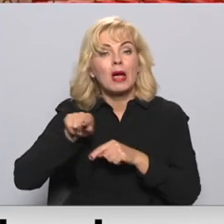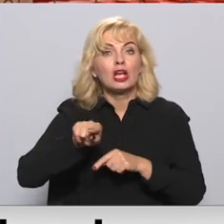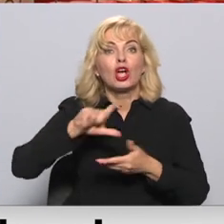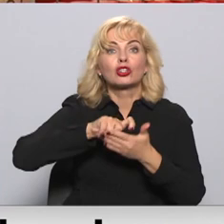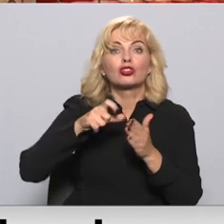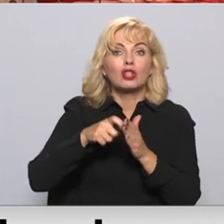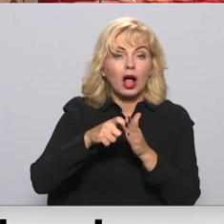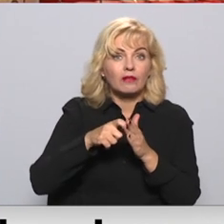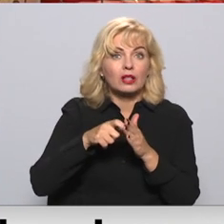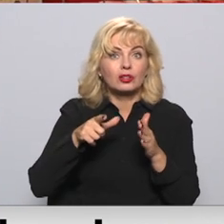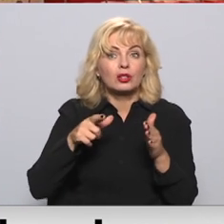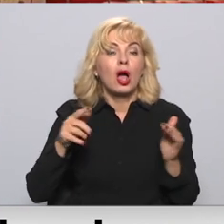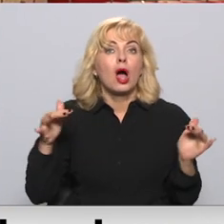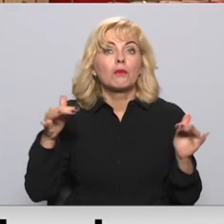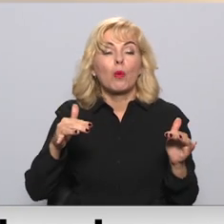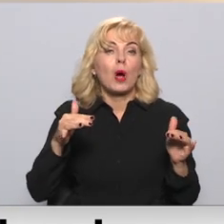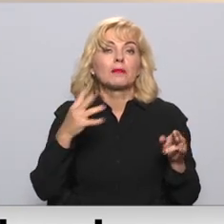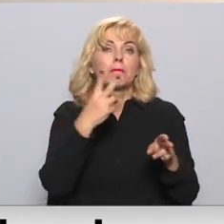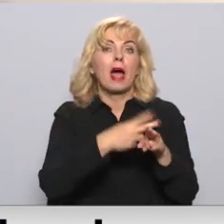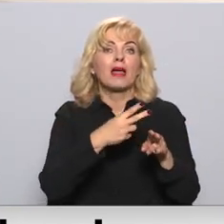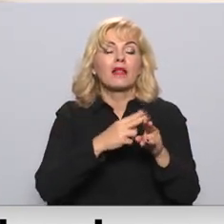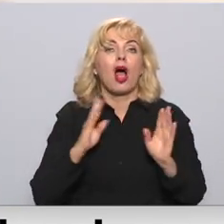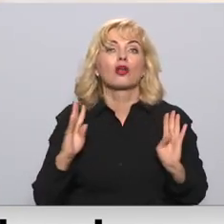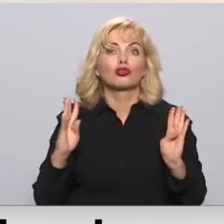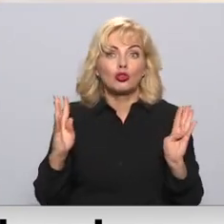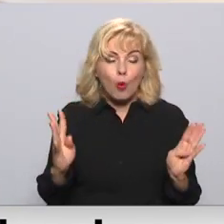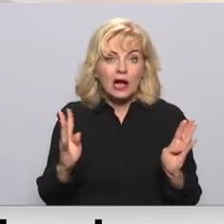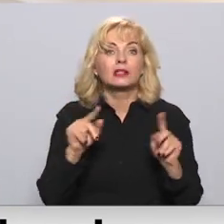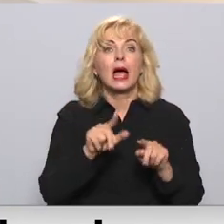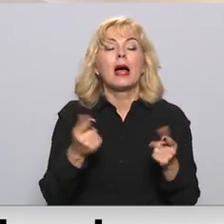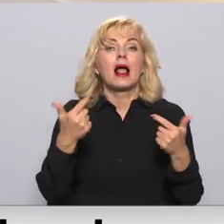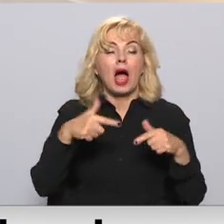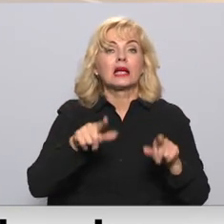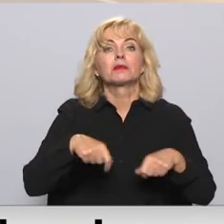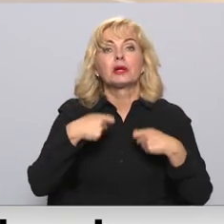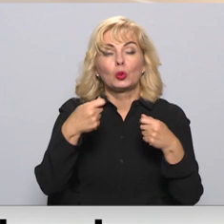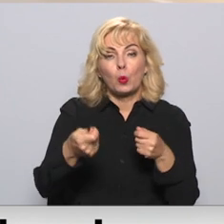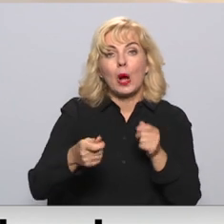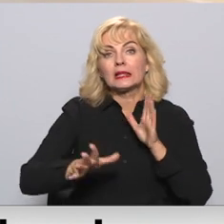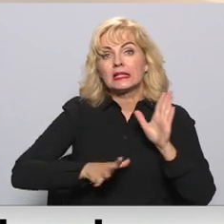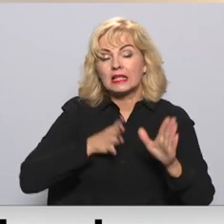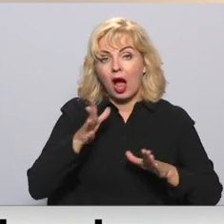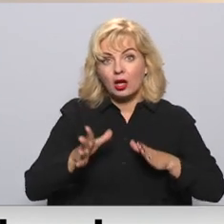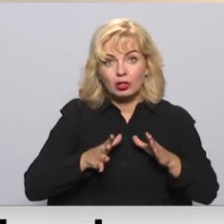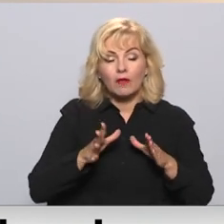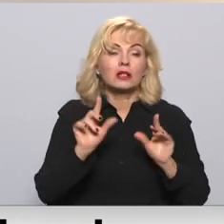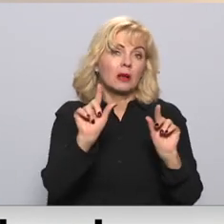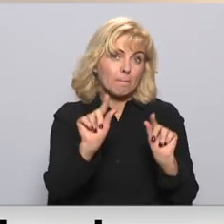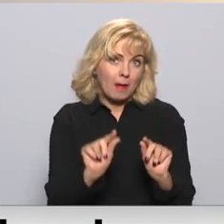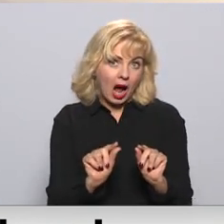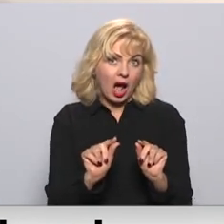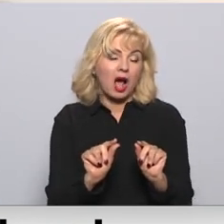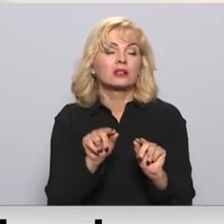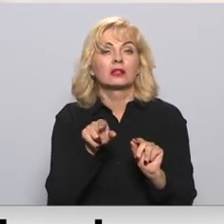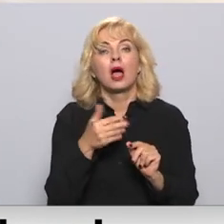abas plūsmas šķir metāla žobs. Protams, tas laiks, kas tika dos pagatavoties pie ļoti mazs piešu tādām